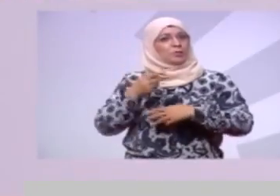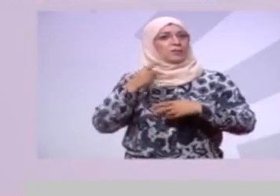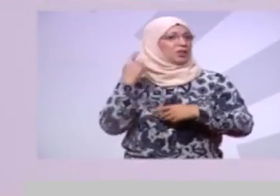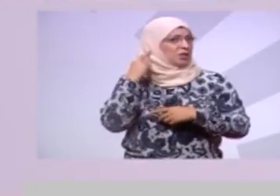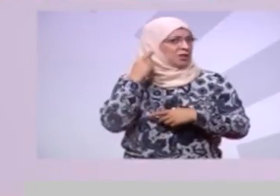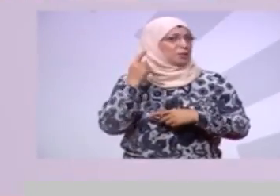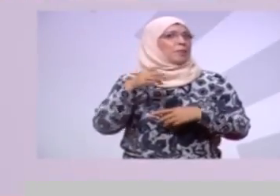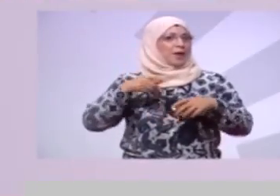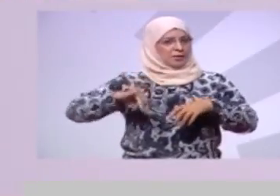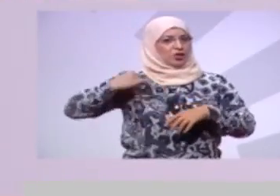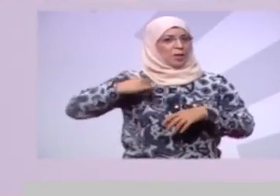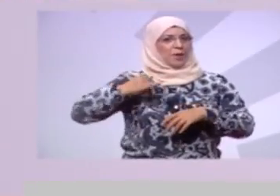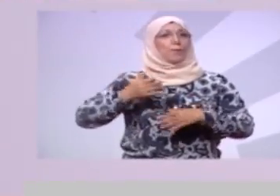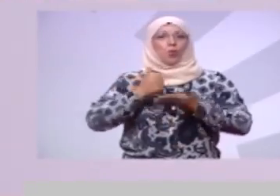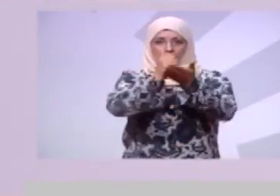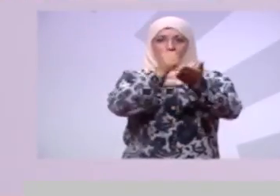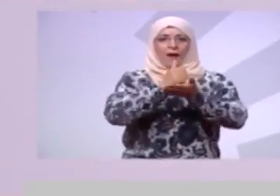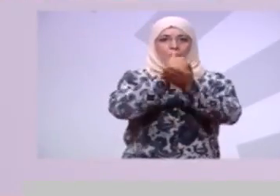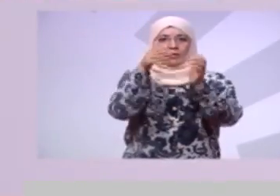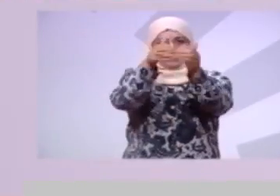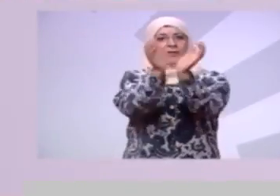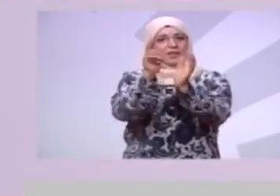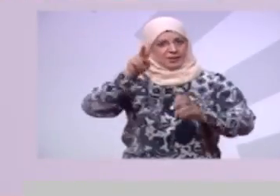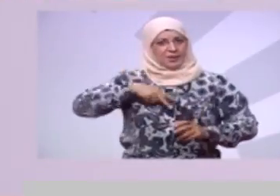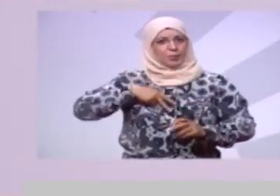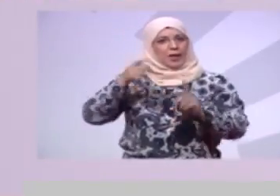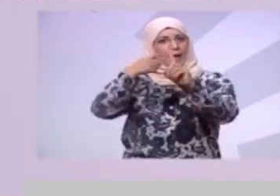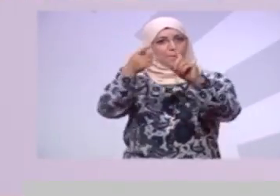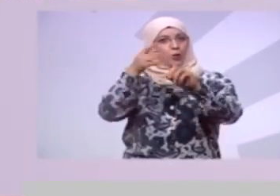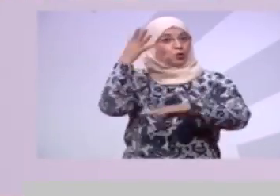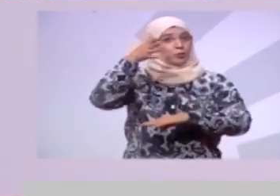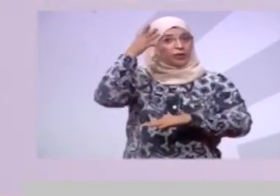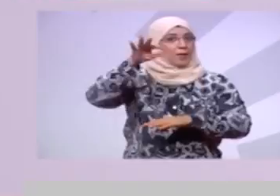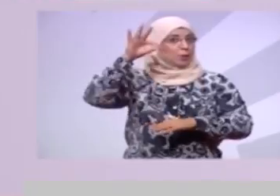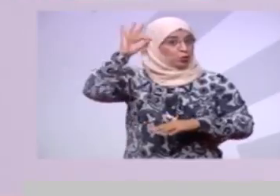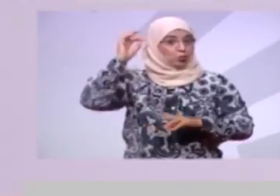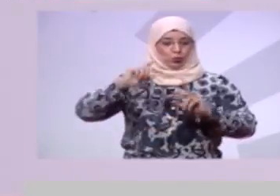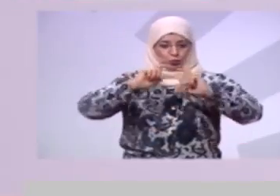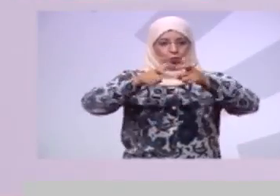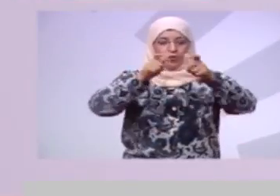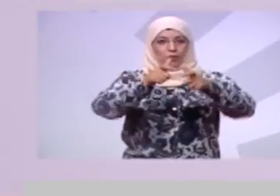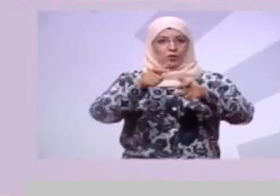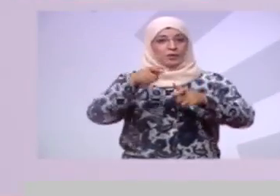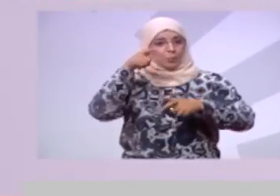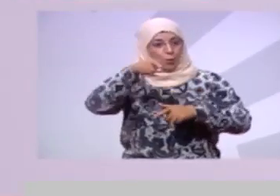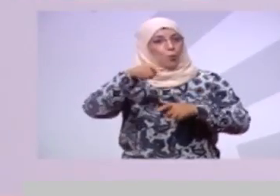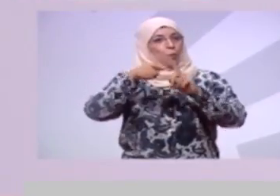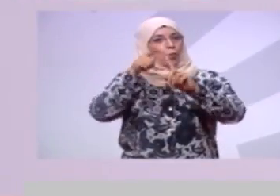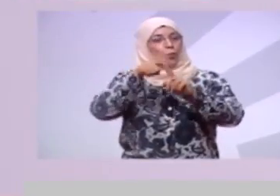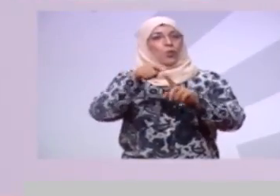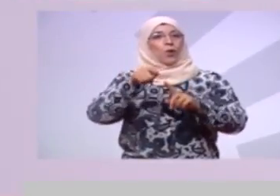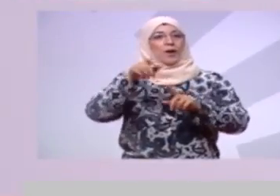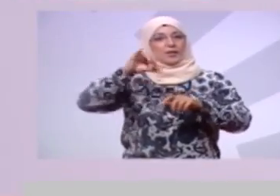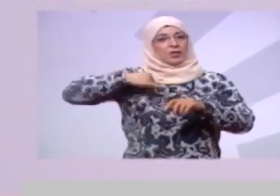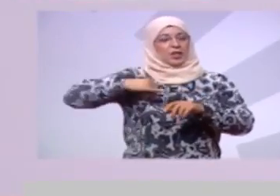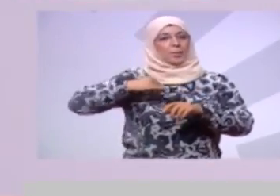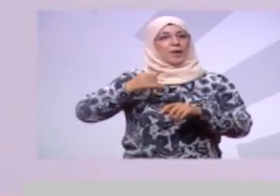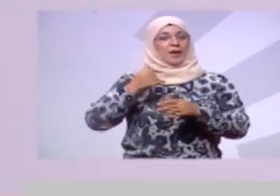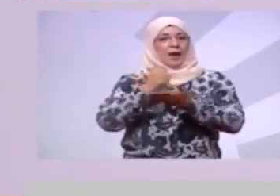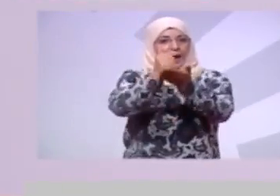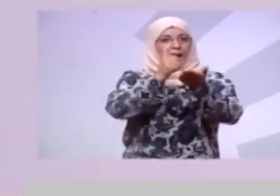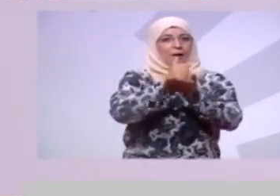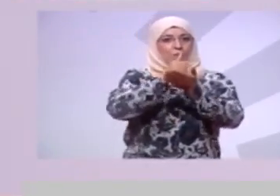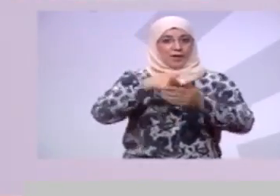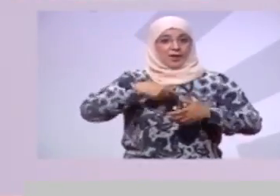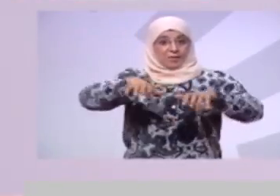في حزب القطب يهمنا مستقبل طول نصف الفرص اللي بش نقلقها للشباب أنا في مجلس